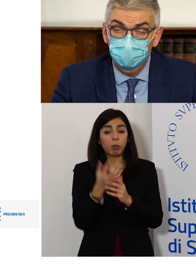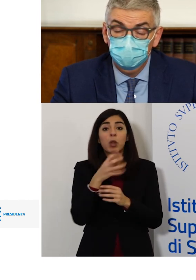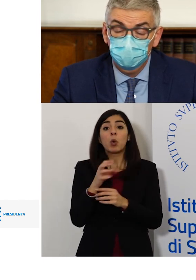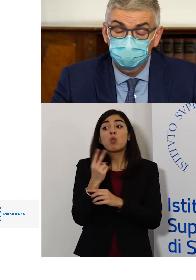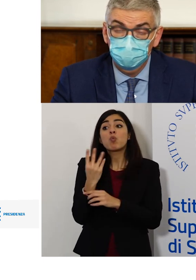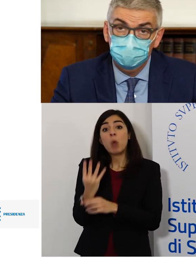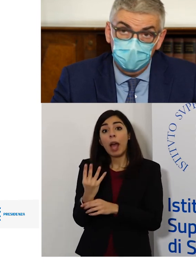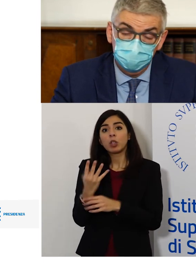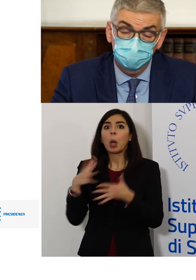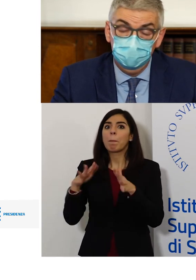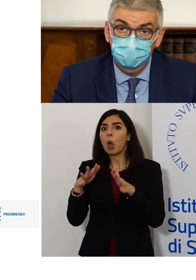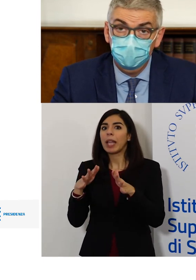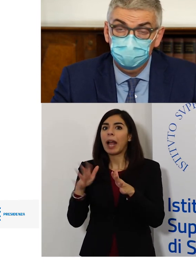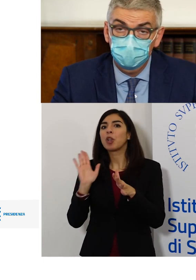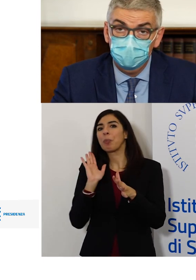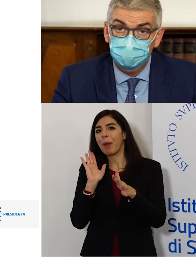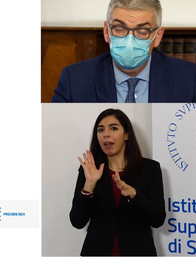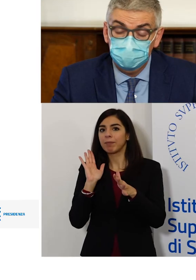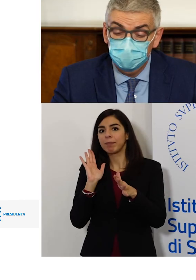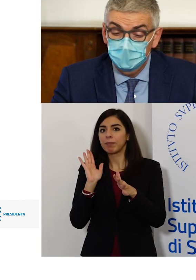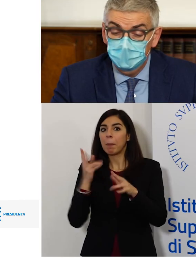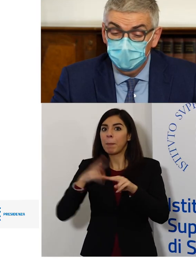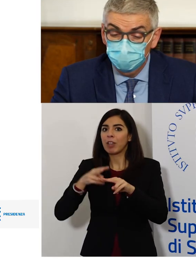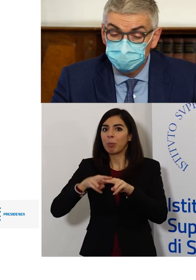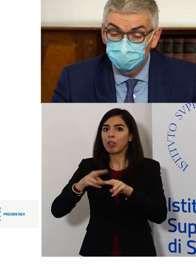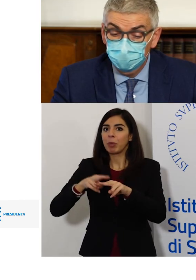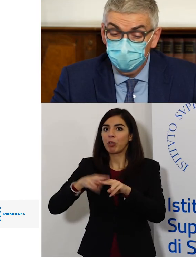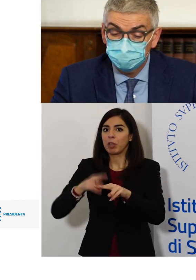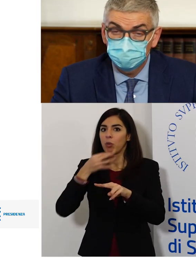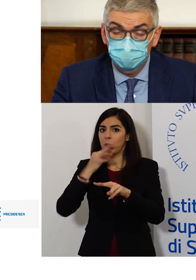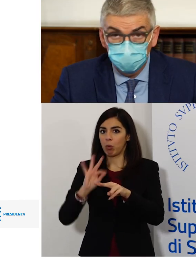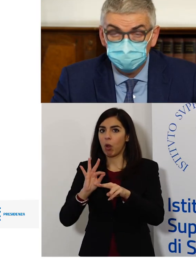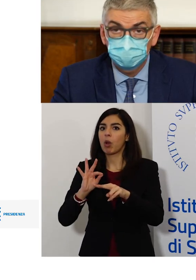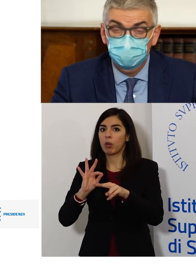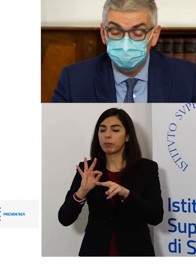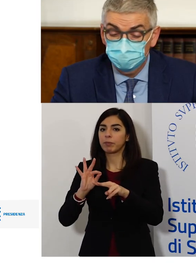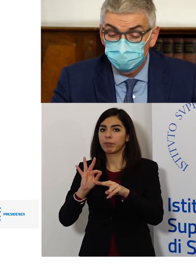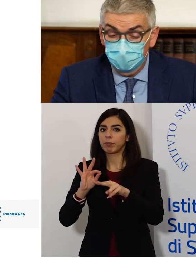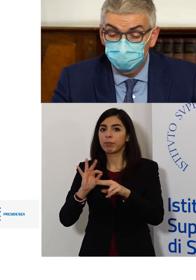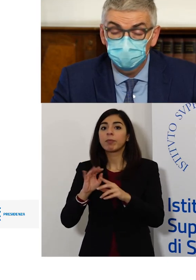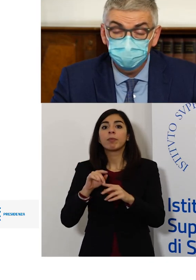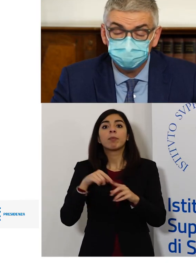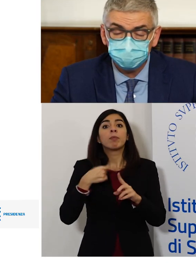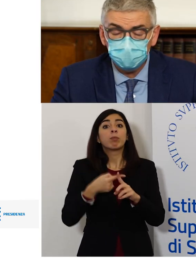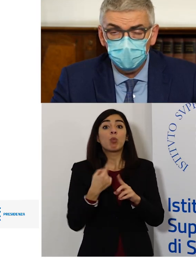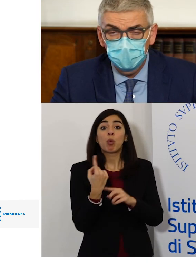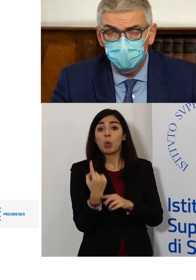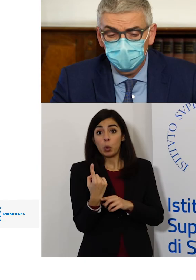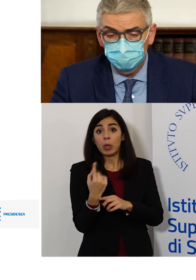quadro moderato ad elevata probabilità di evoluzione, di progressione verso rischio alto